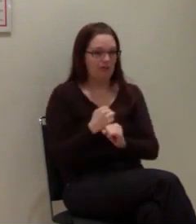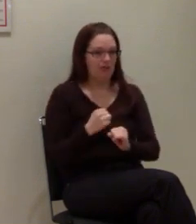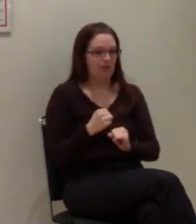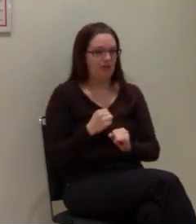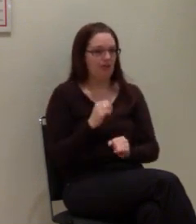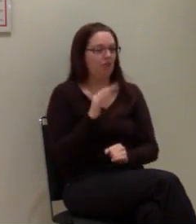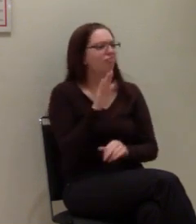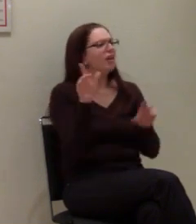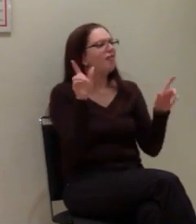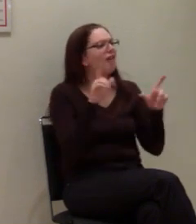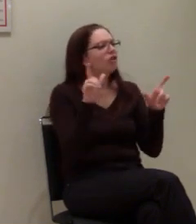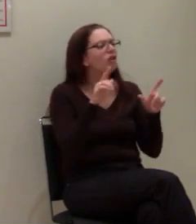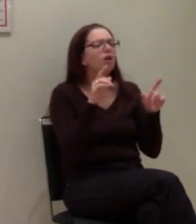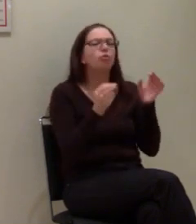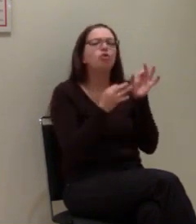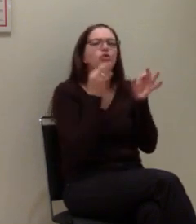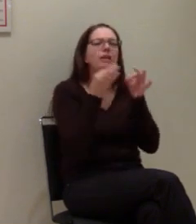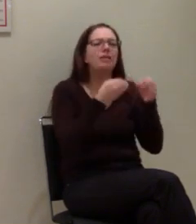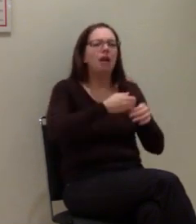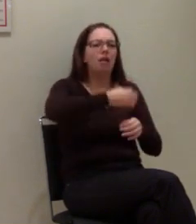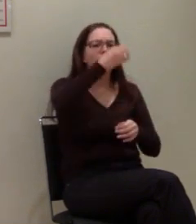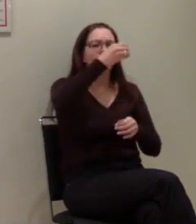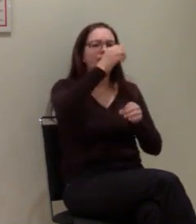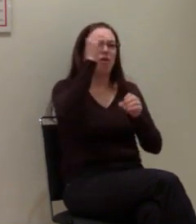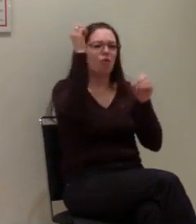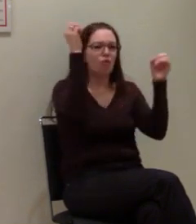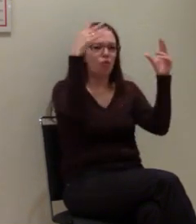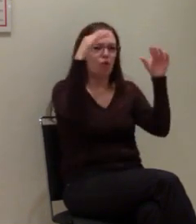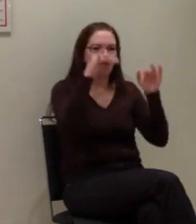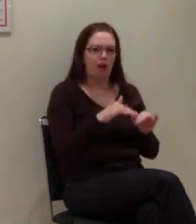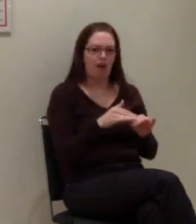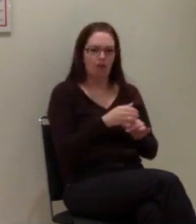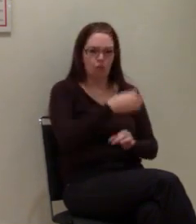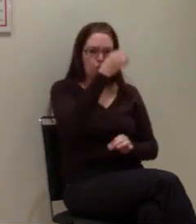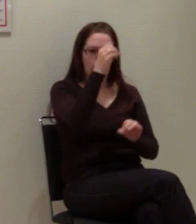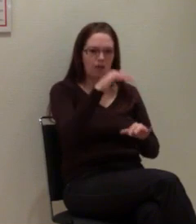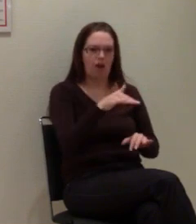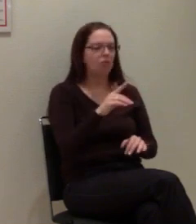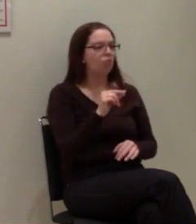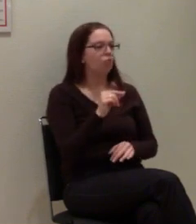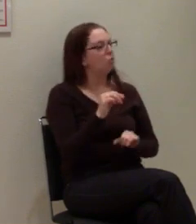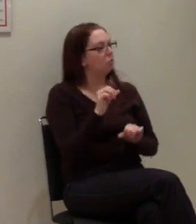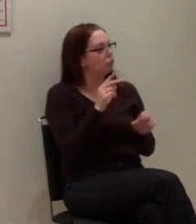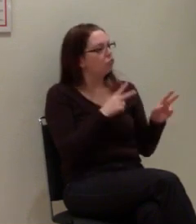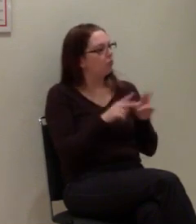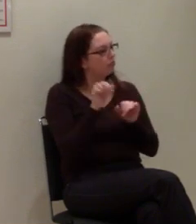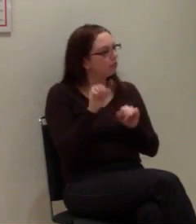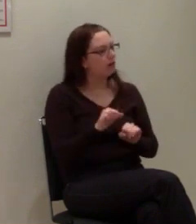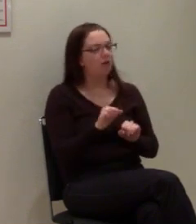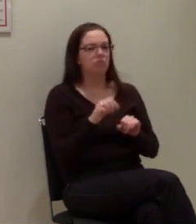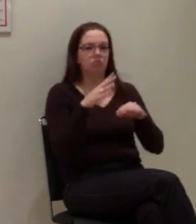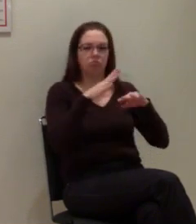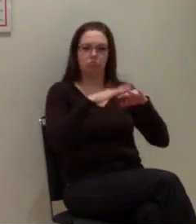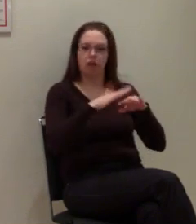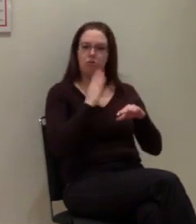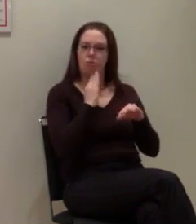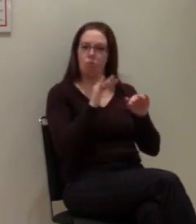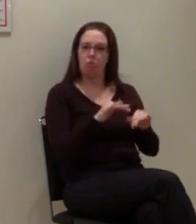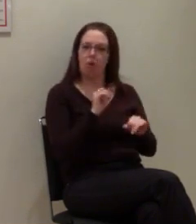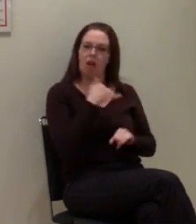extra Basisstationen aufgestellt, sodass das Call-Volumen auch abgehandelt werden konnte.